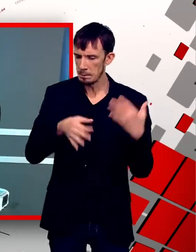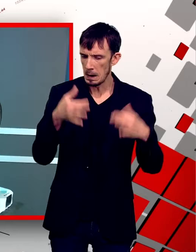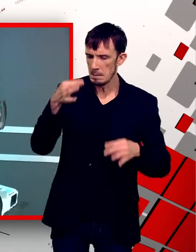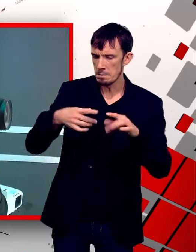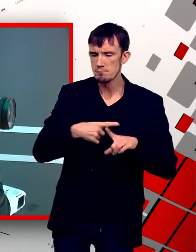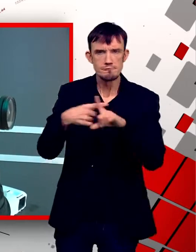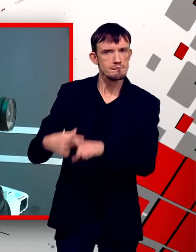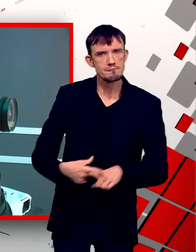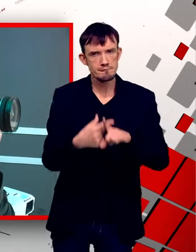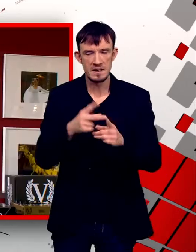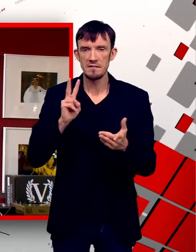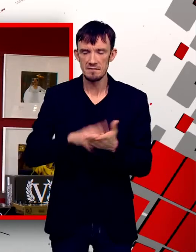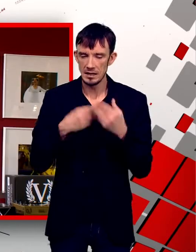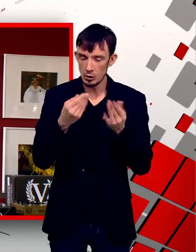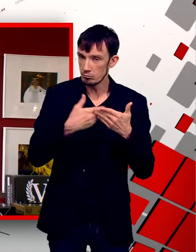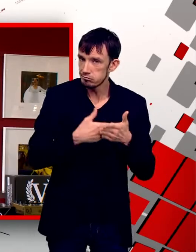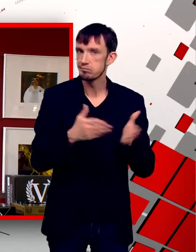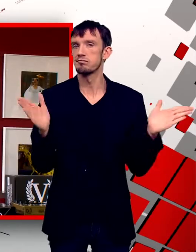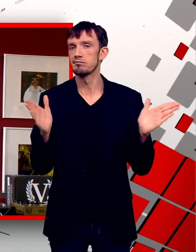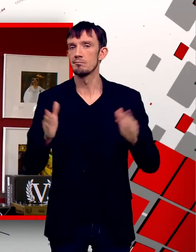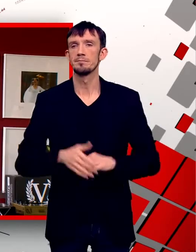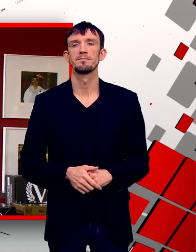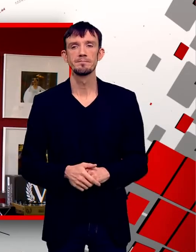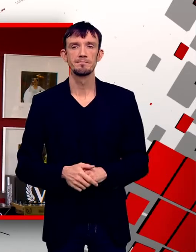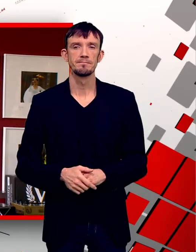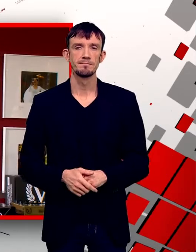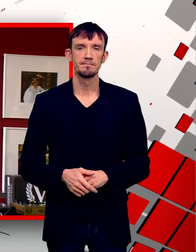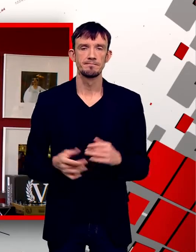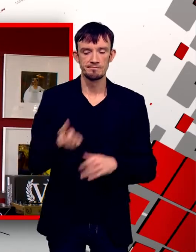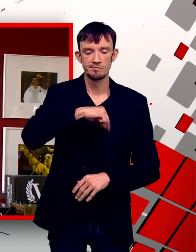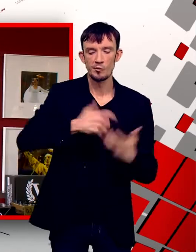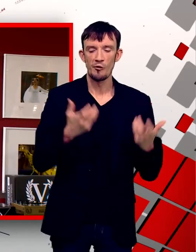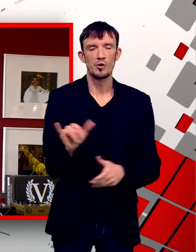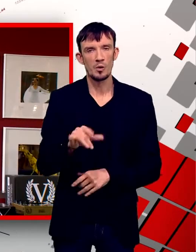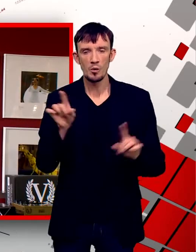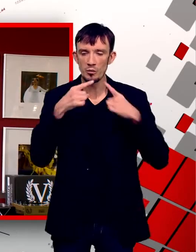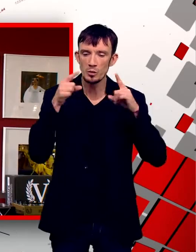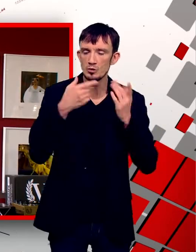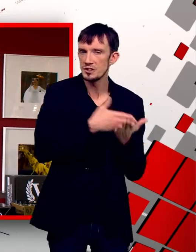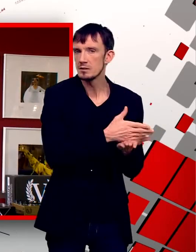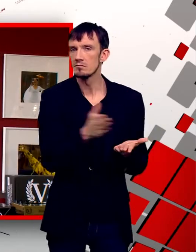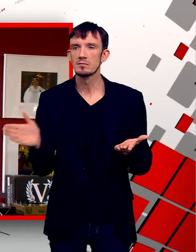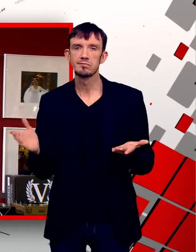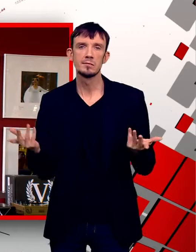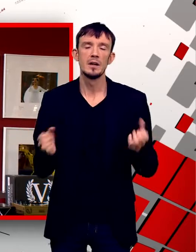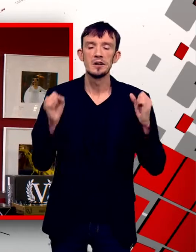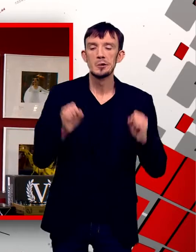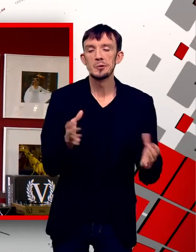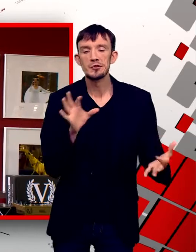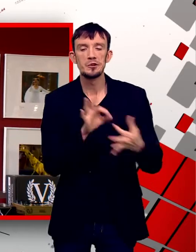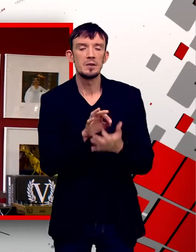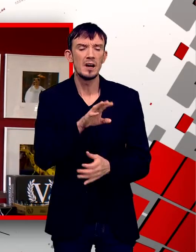final, une vraie diversité. On voyage vraiment dans la musique et c'est ce qu'on voulait. Je vais peut-être citer, ça ressemble peut-être à